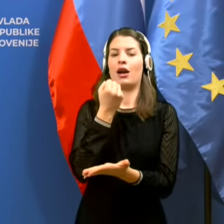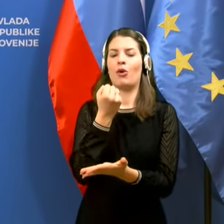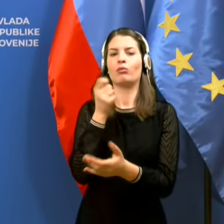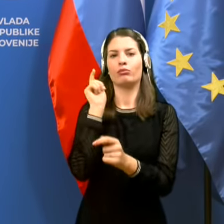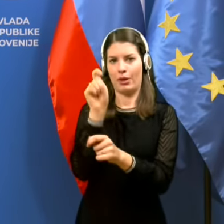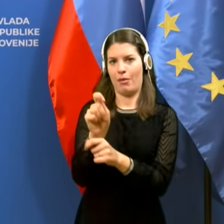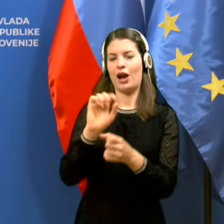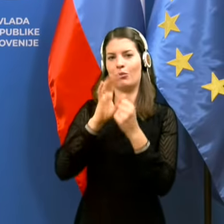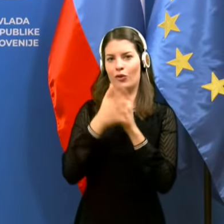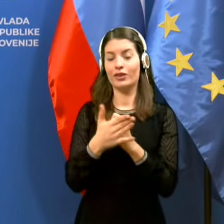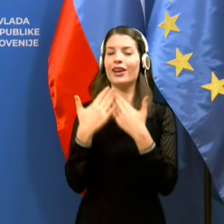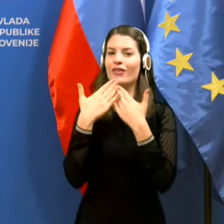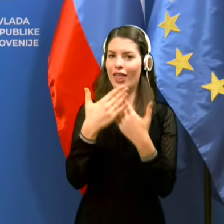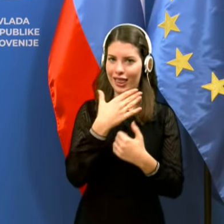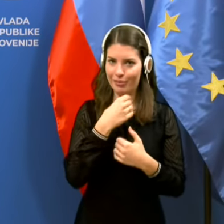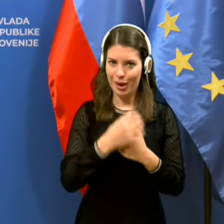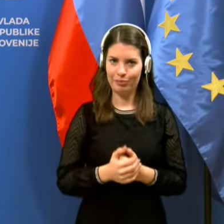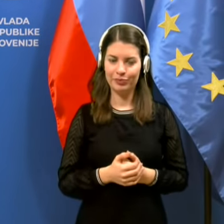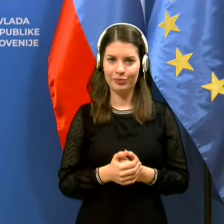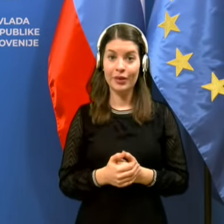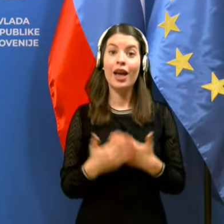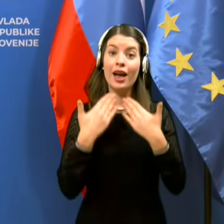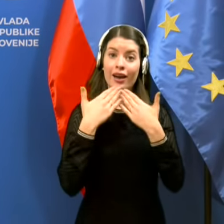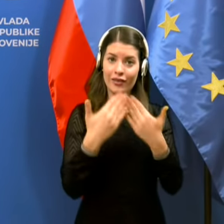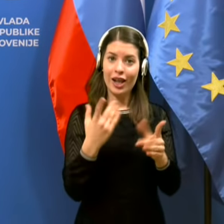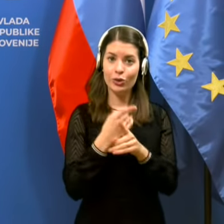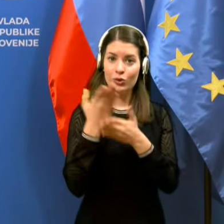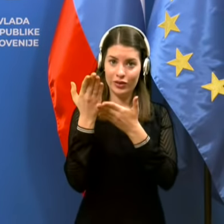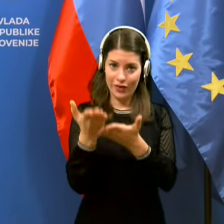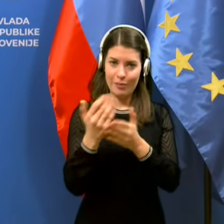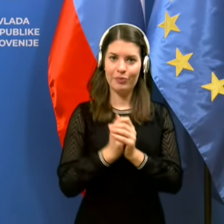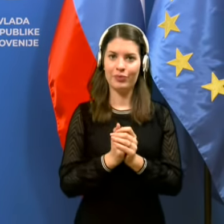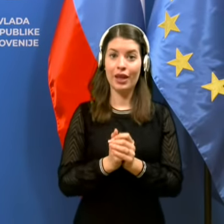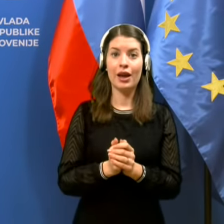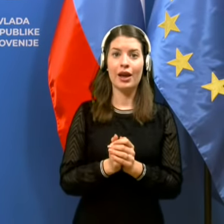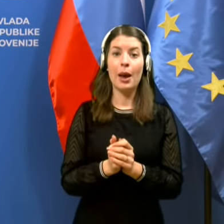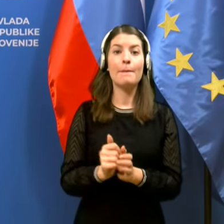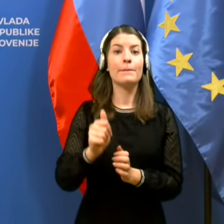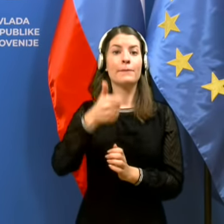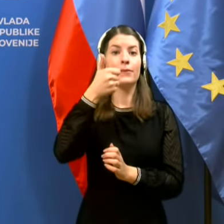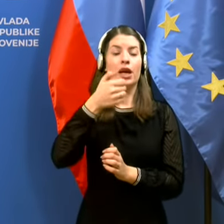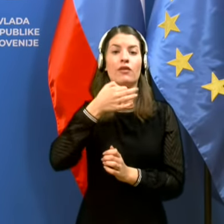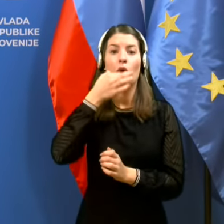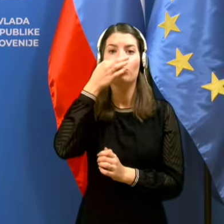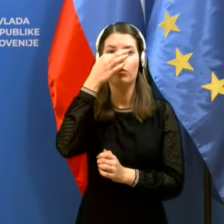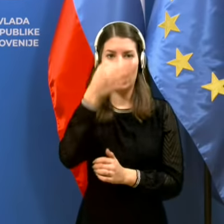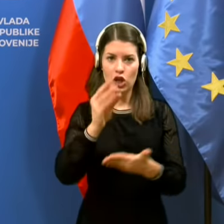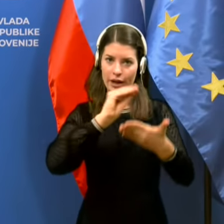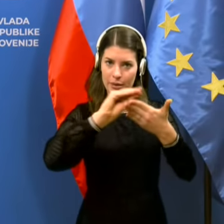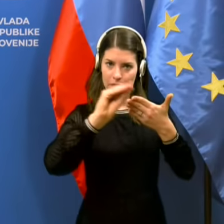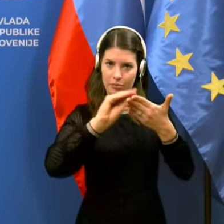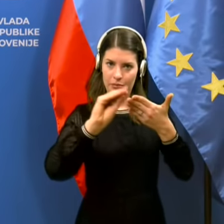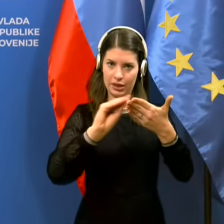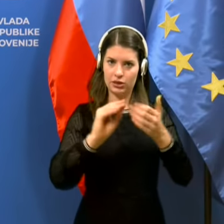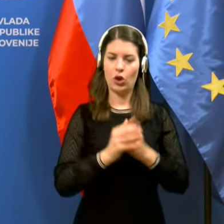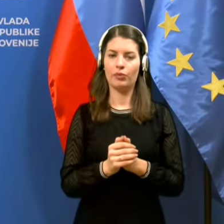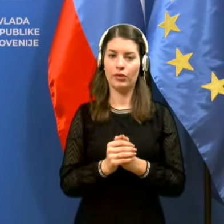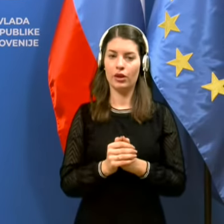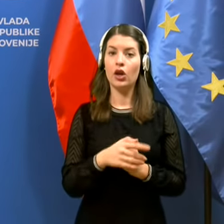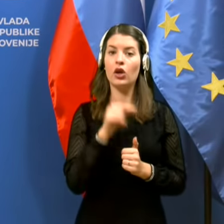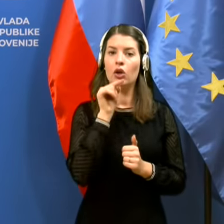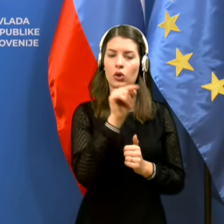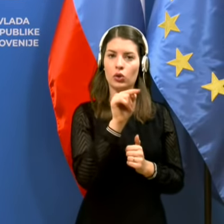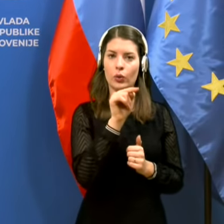Hvala lepa. Hvala lepa tudi vam. Prvo vprašanje smo dobili istno zaprosilo in sicer